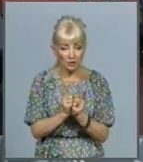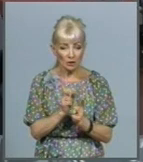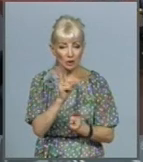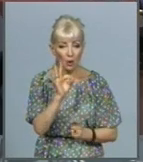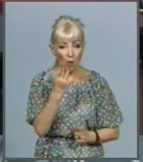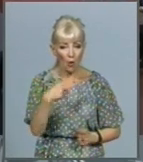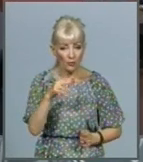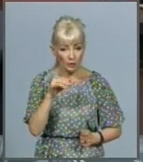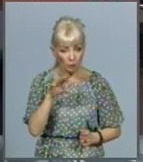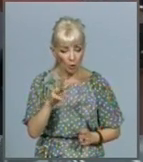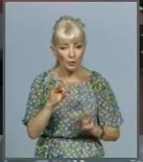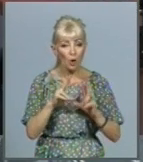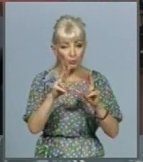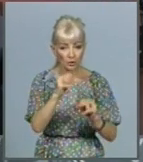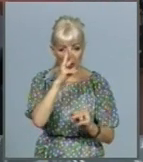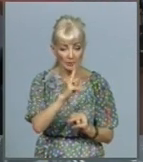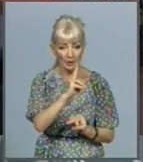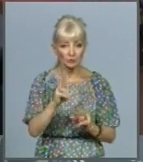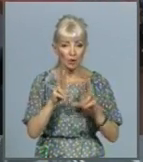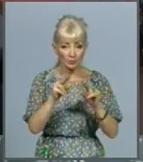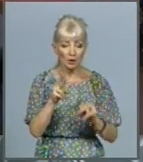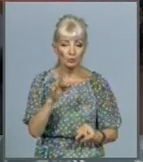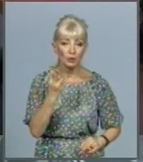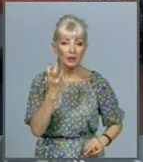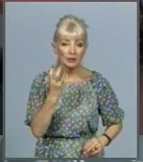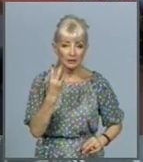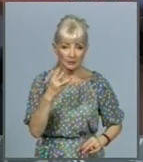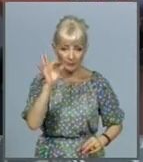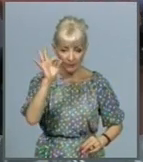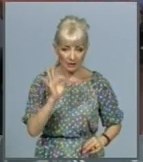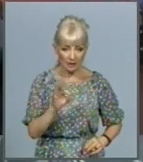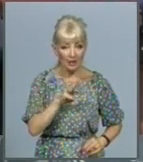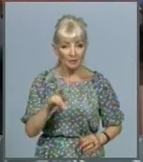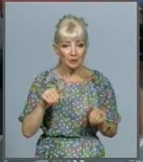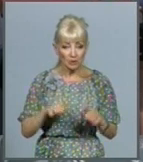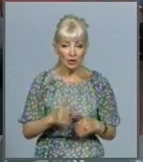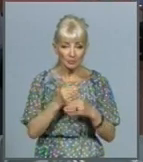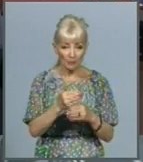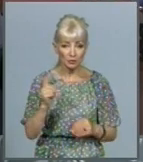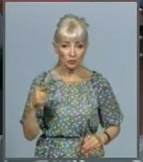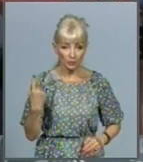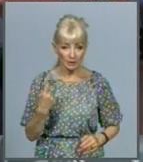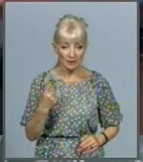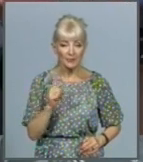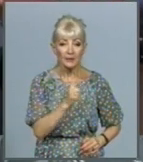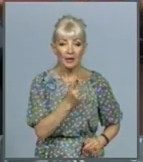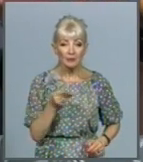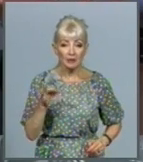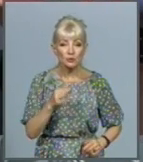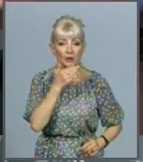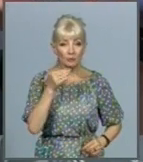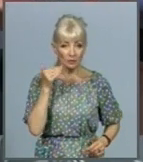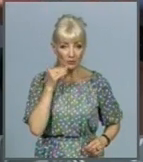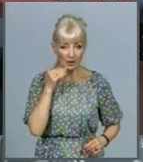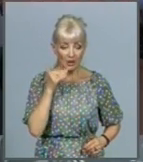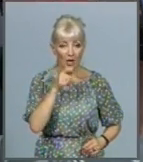плата, яку їм обіцяли по 300%, от ми вирішили допомогти області, тому що багато жителів міста